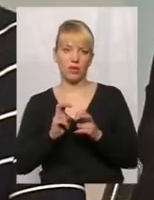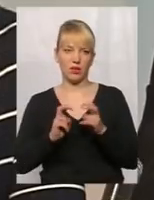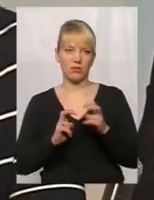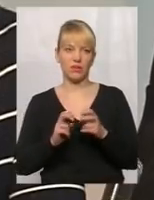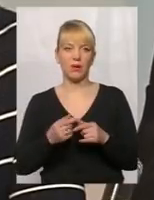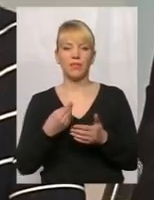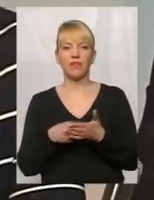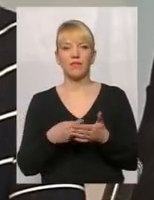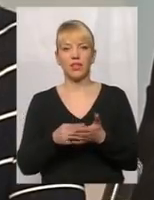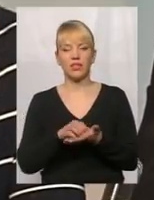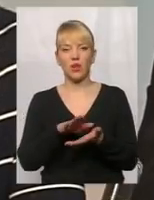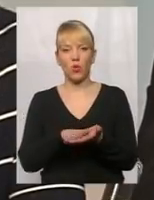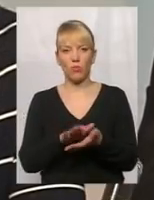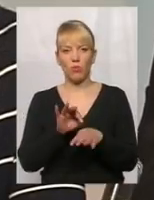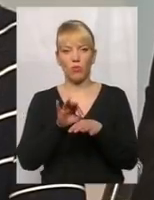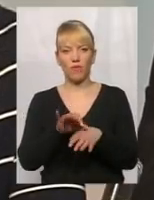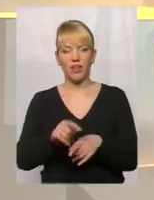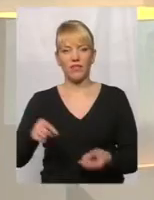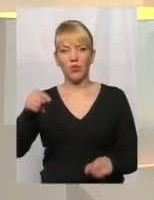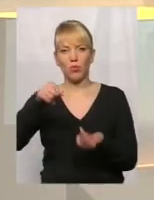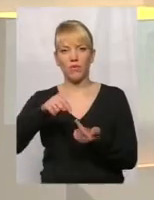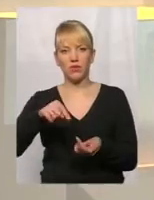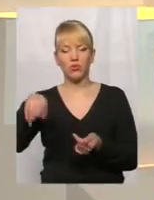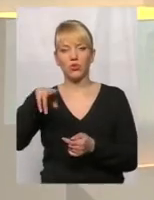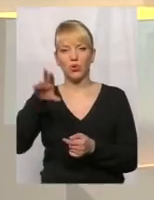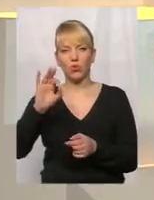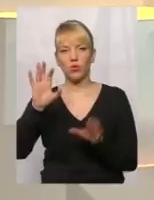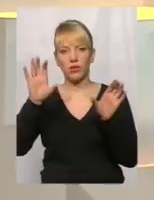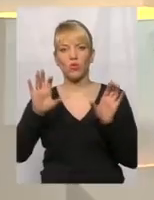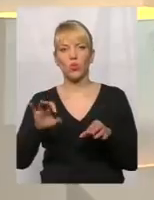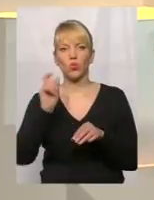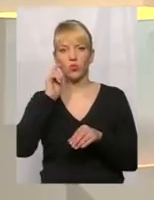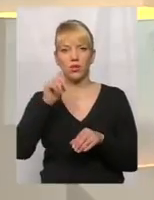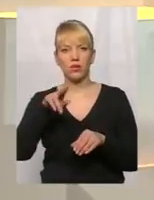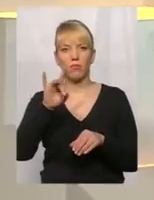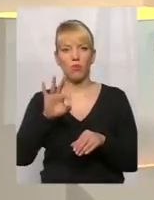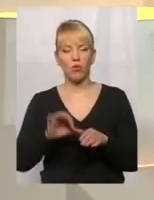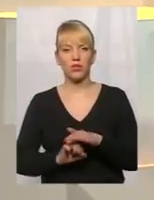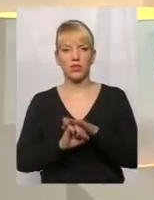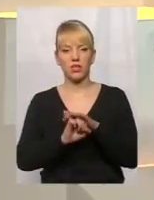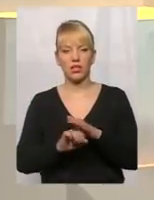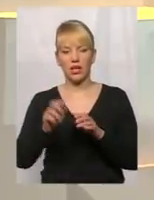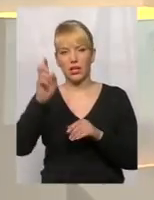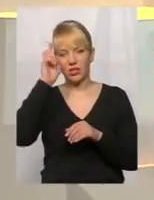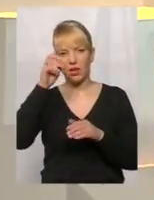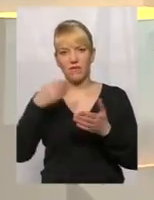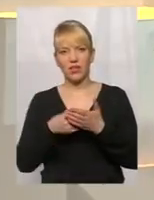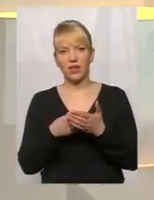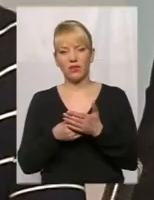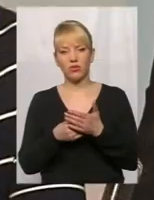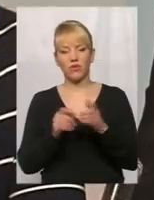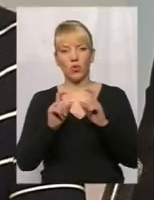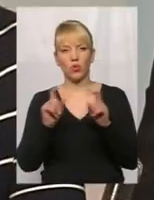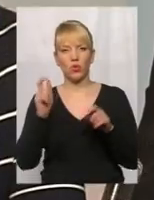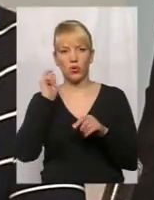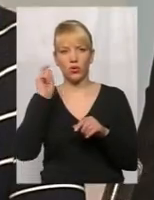Фінансовий аудит проведено у відповідності до Закону України про основні засади здійснення державного фінансового контролю України,